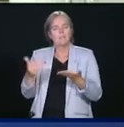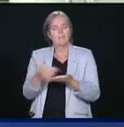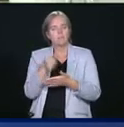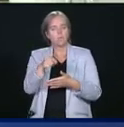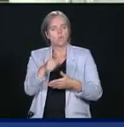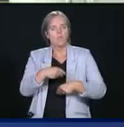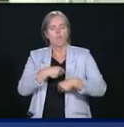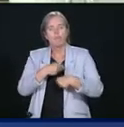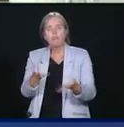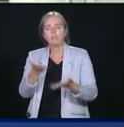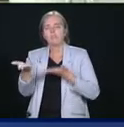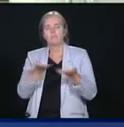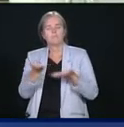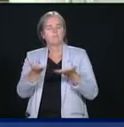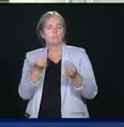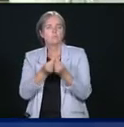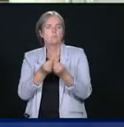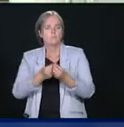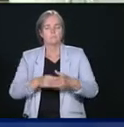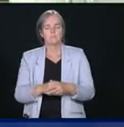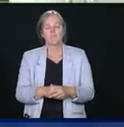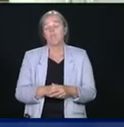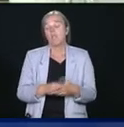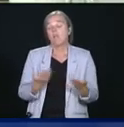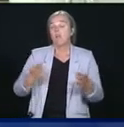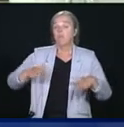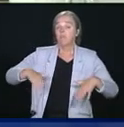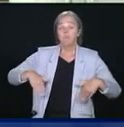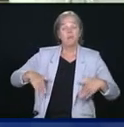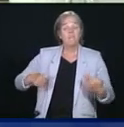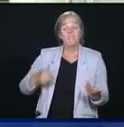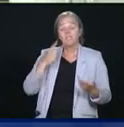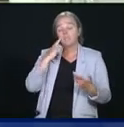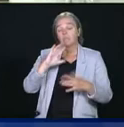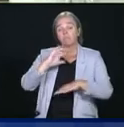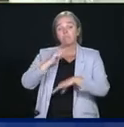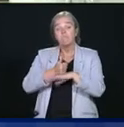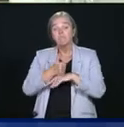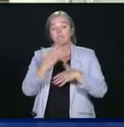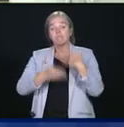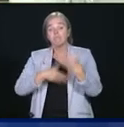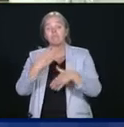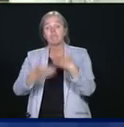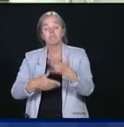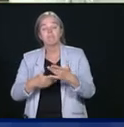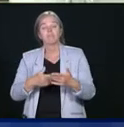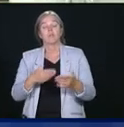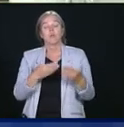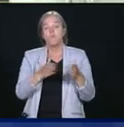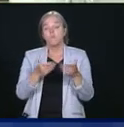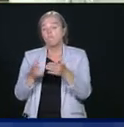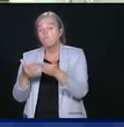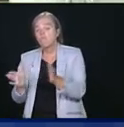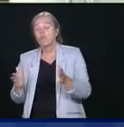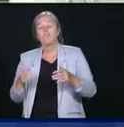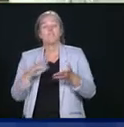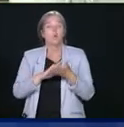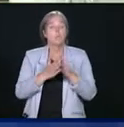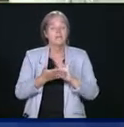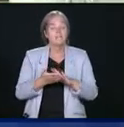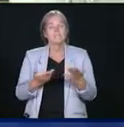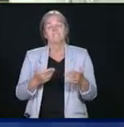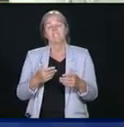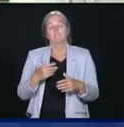Il reste encore beaucoup à accomplir pour que nos communautés reprennent leurs activités, que nos entreprises rouvrent leurs